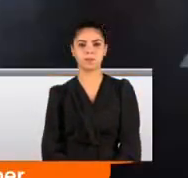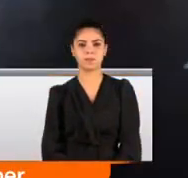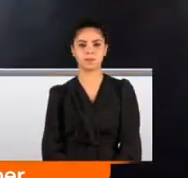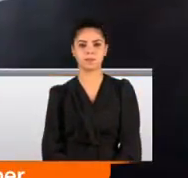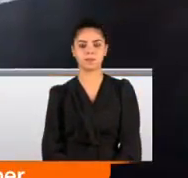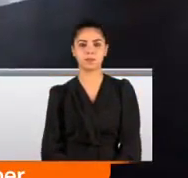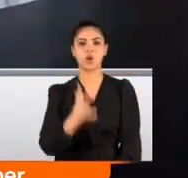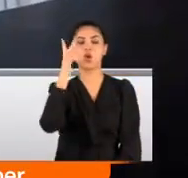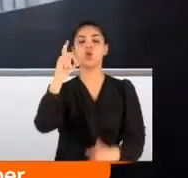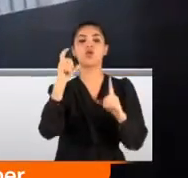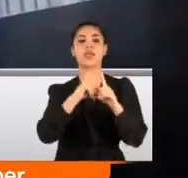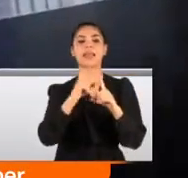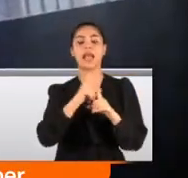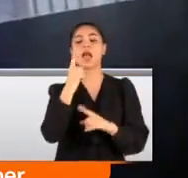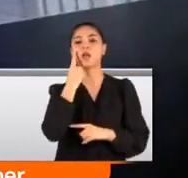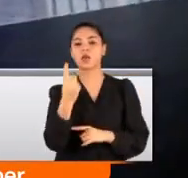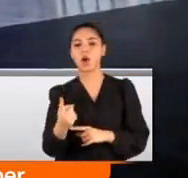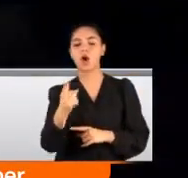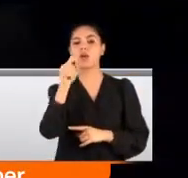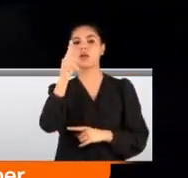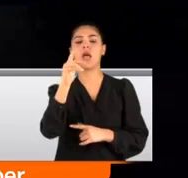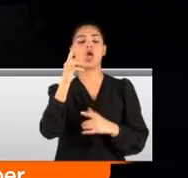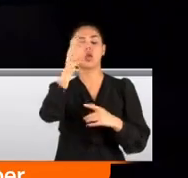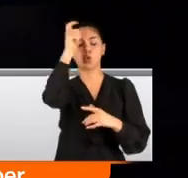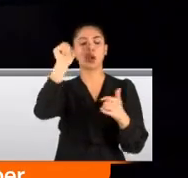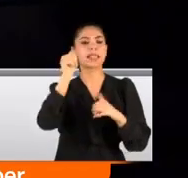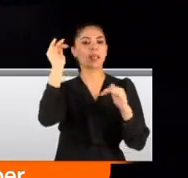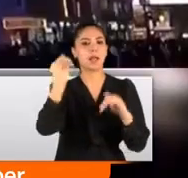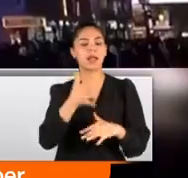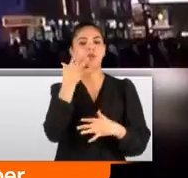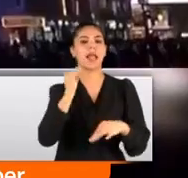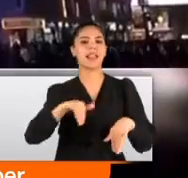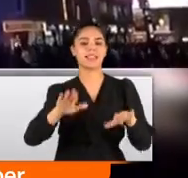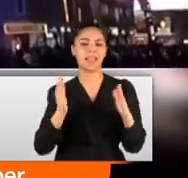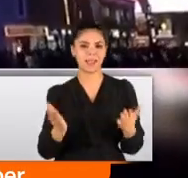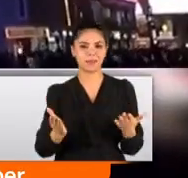Üç boyutlu reklam panoları ülkemize ne zaman gelecek henüz belli değil.